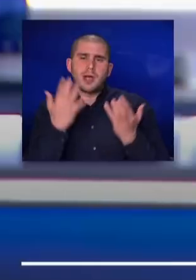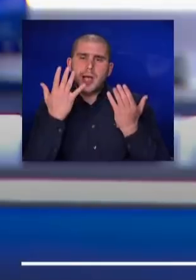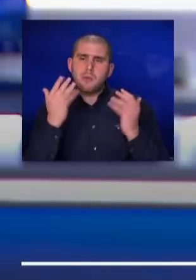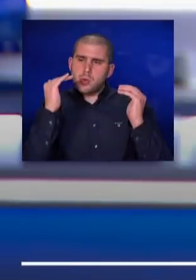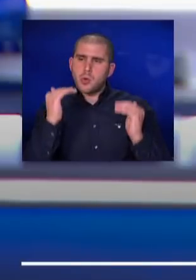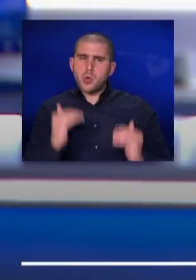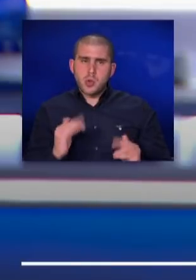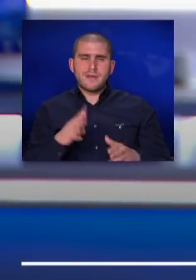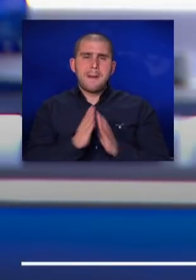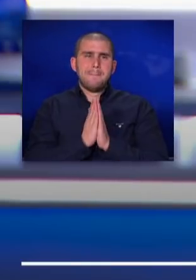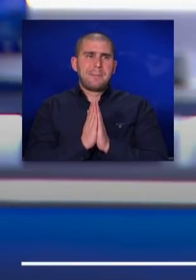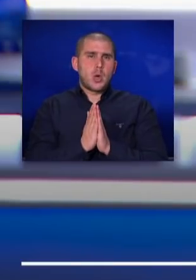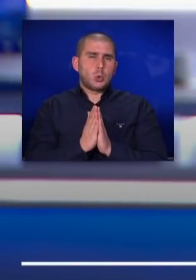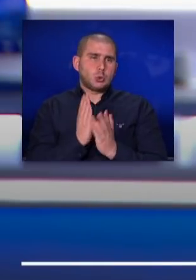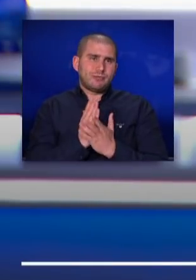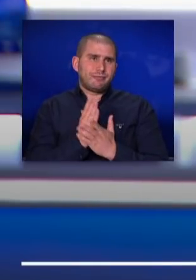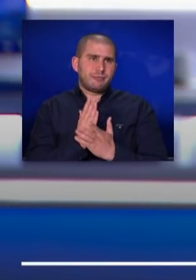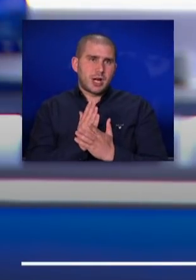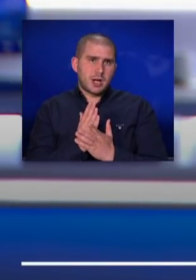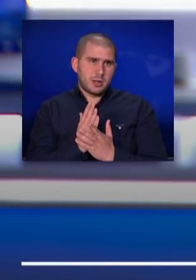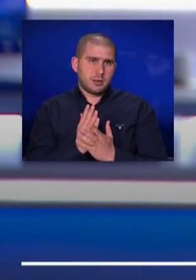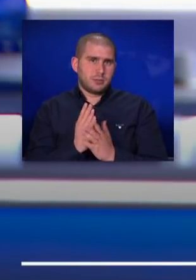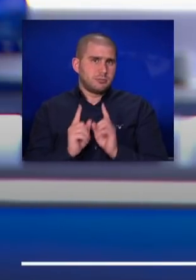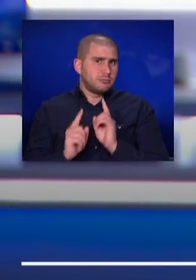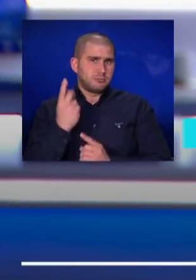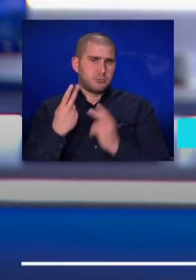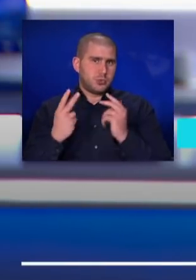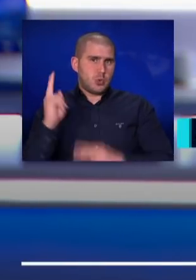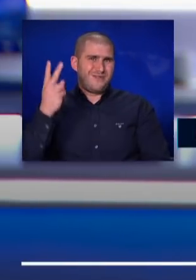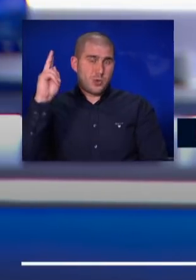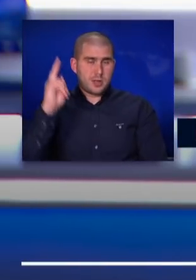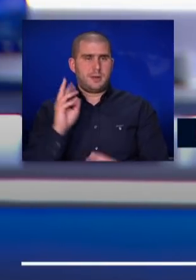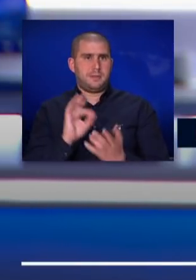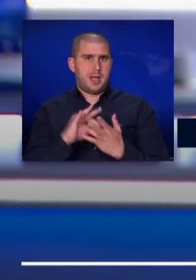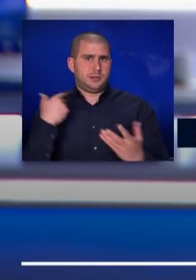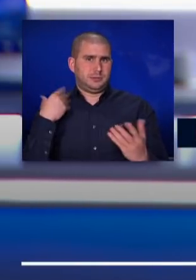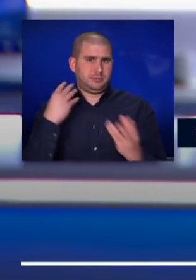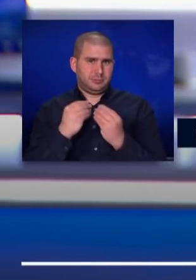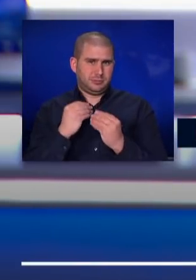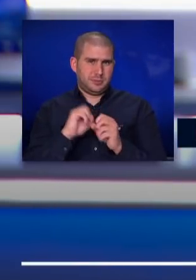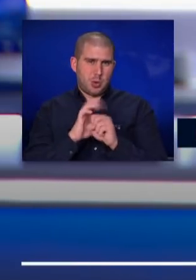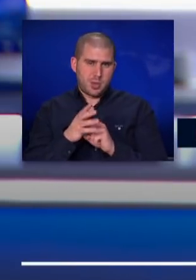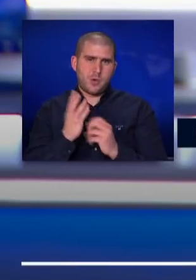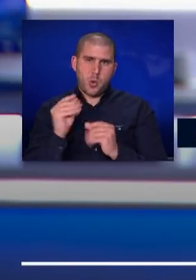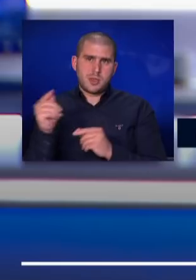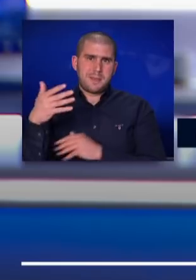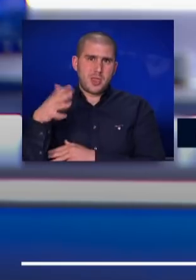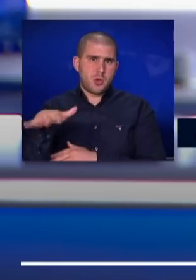ובעצם הביקושים הם לא קטנים, ואפילו גדלו בעקבות זה שיצאנו מהקורונה בעוד ועוד מדינות.